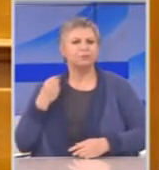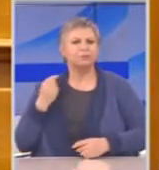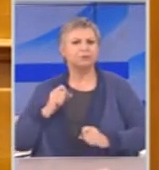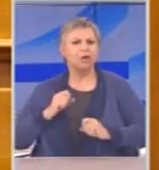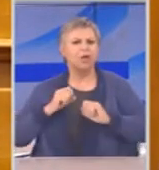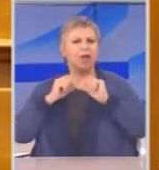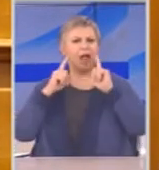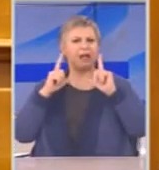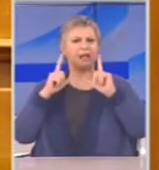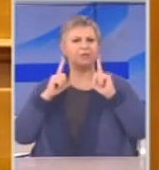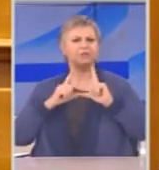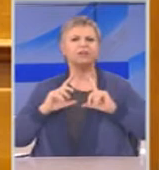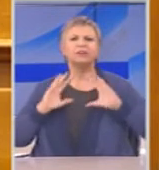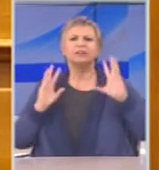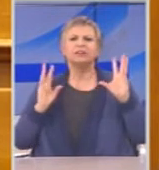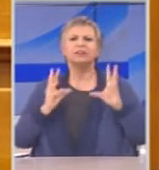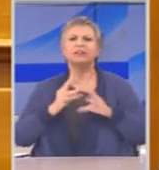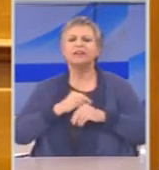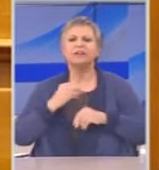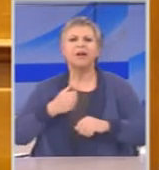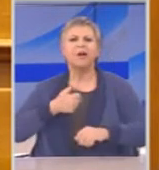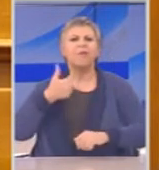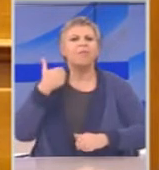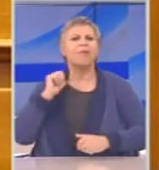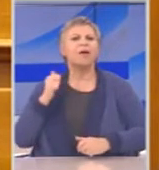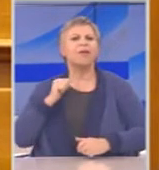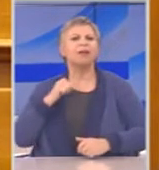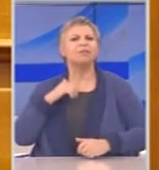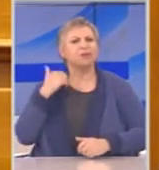χθεσινή έκθεση για τον Νίκο Μπελογιάννη.